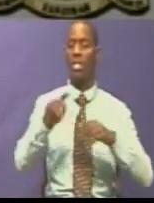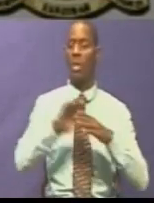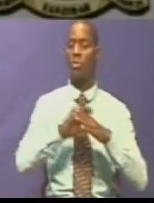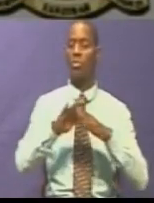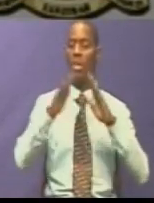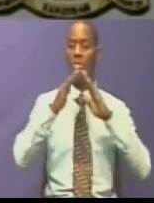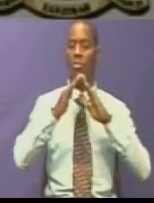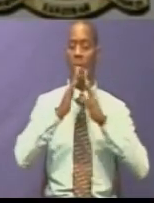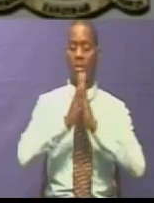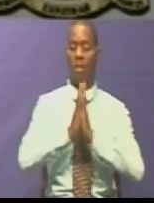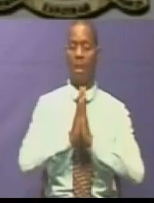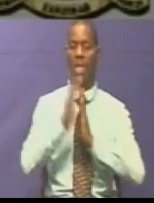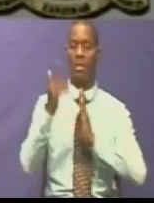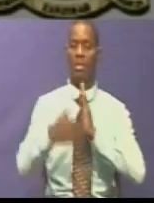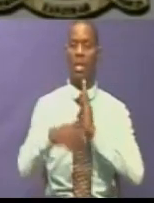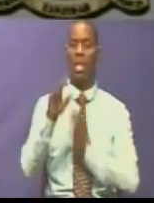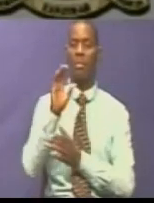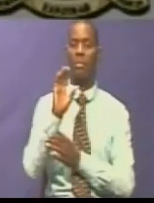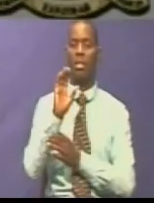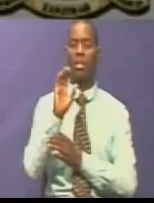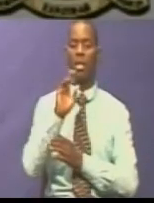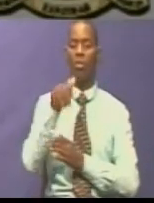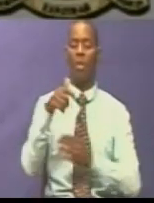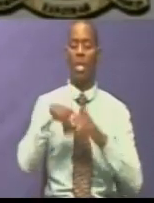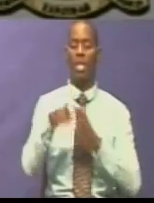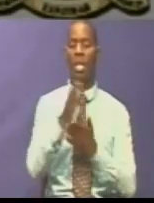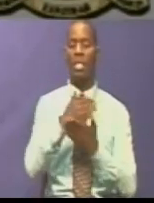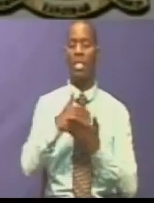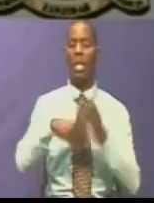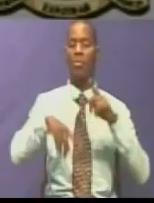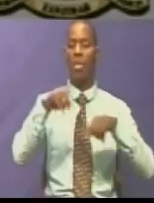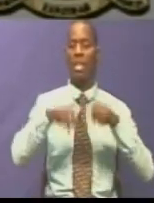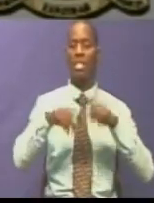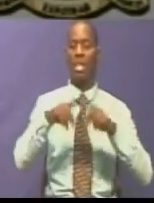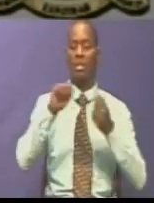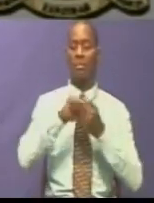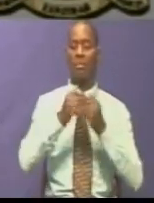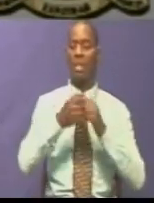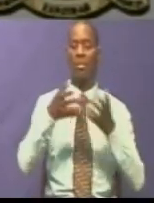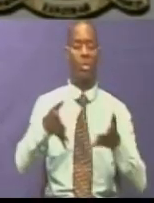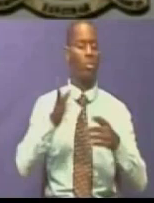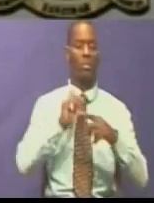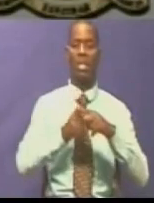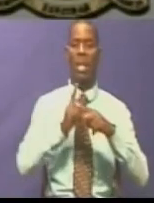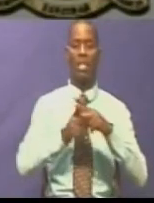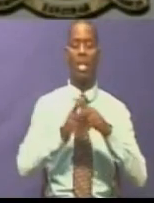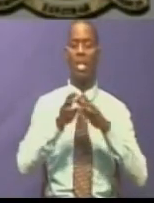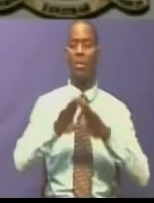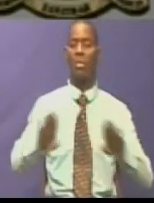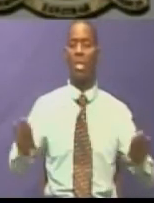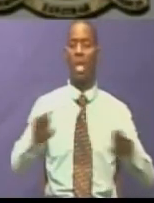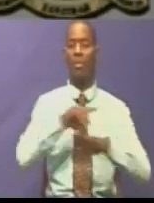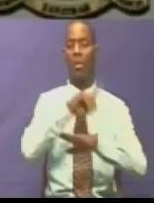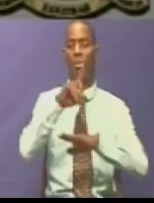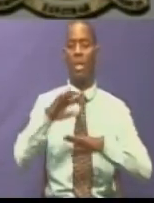zaibada ususa na mesikiti Kwa ni majukua ya kisiyasa kwa nyumba hilo mihatari kwa mustakbalo salama wa zanziba